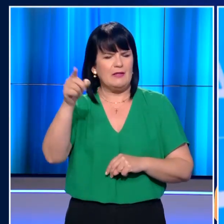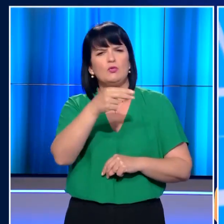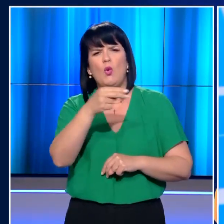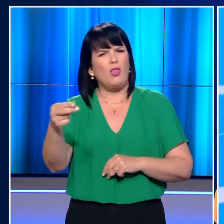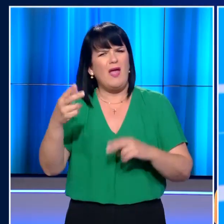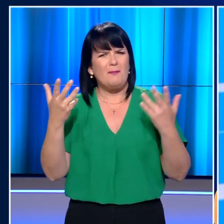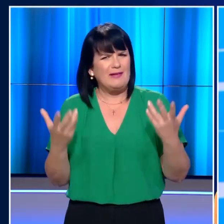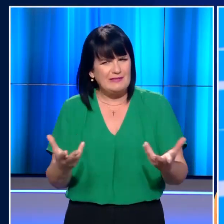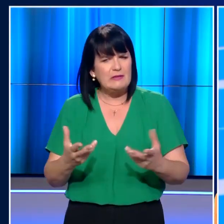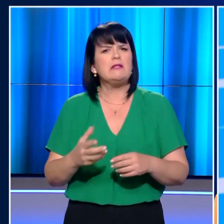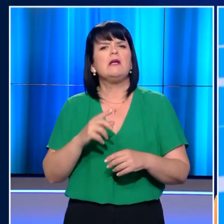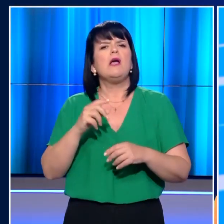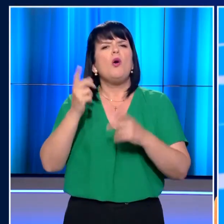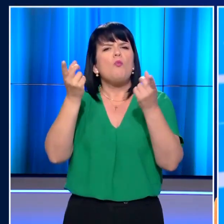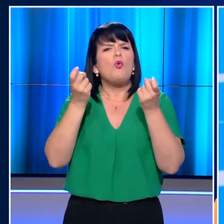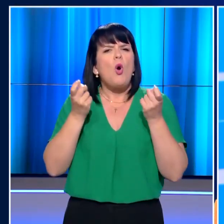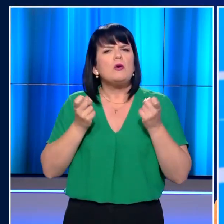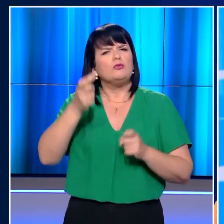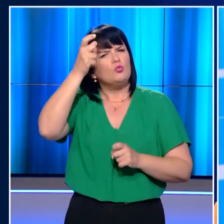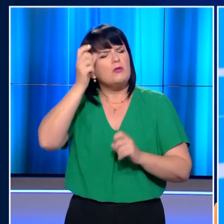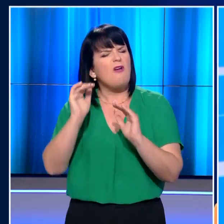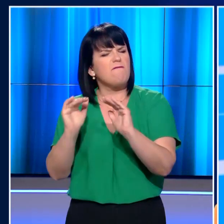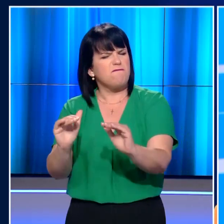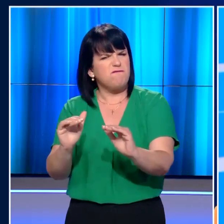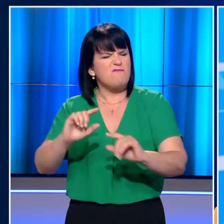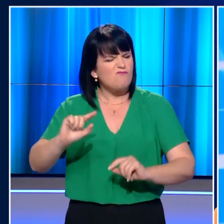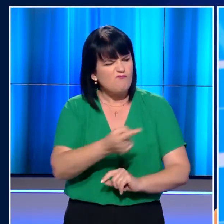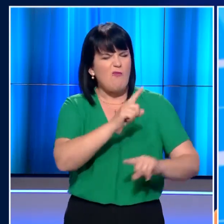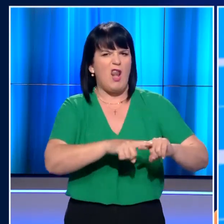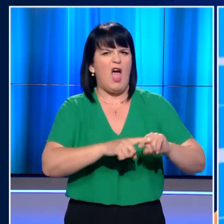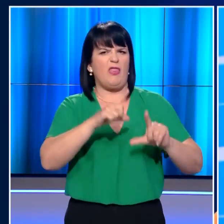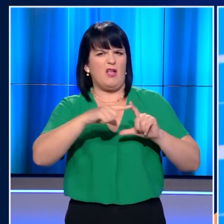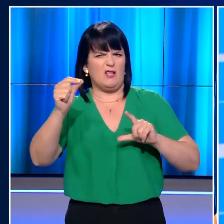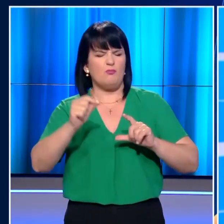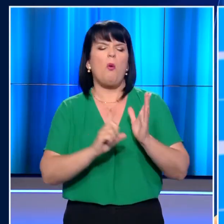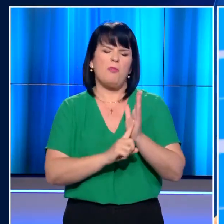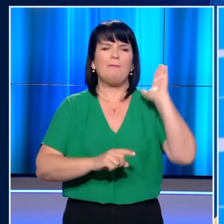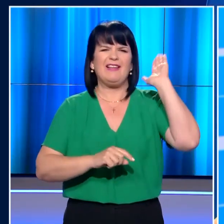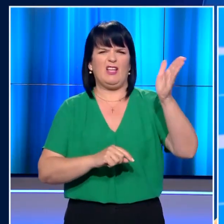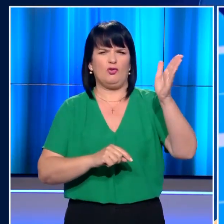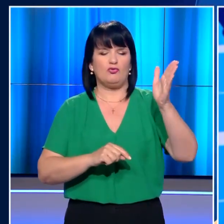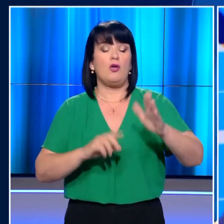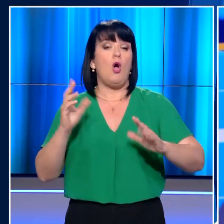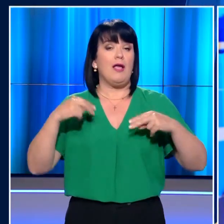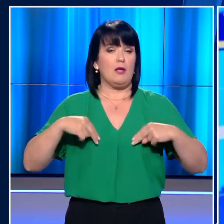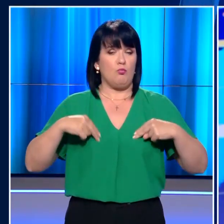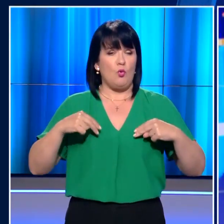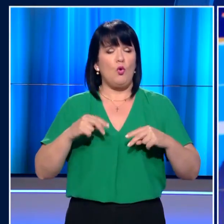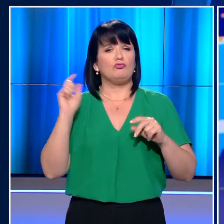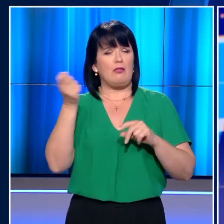Πομπέο, ο Δημοκρατικός Γερουσιαστής Ρόμπερντ Μενέντες. Η Ελλάδα θα αντιδράσει αν αμφισβητηθούν τα κυριαρχικά της δικαιώματα,